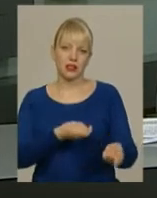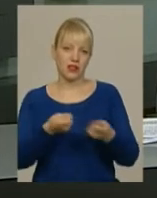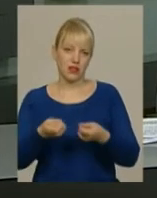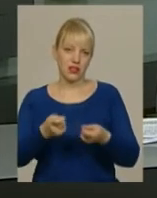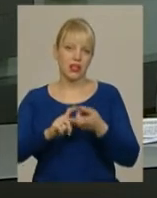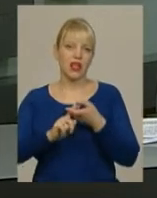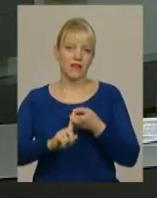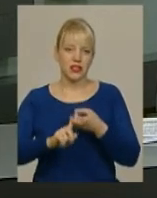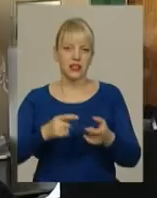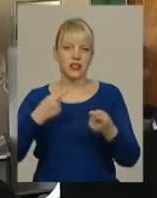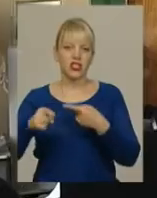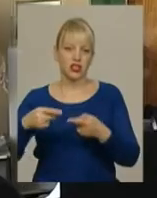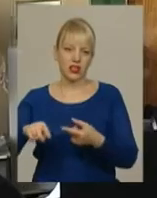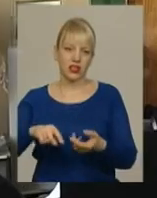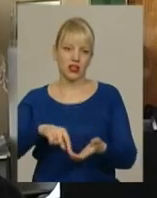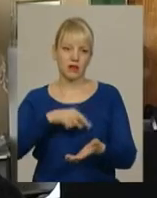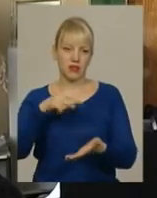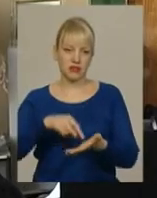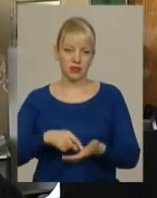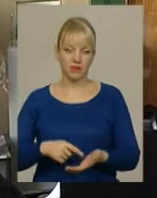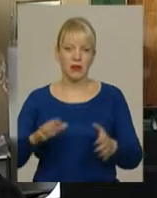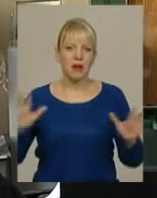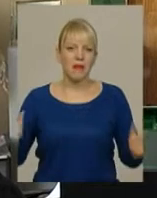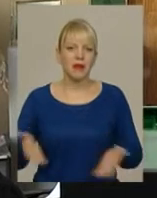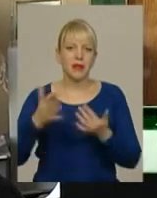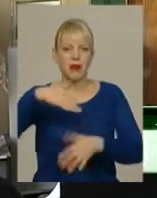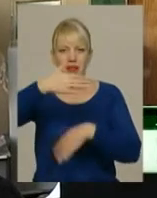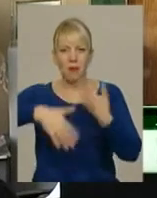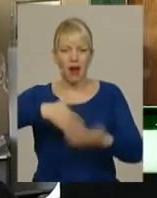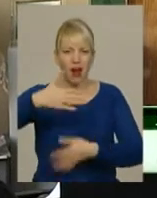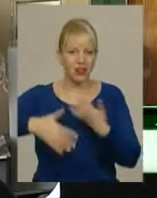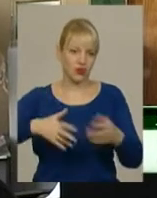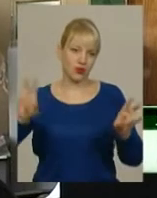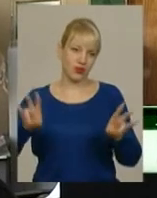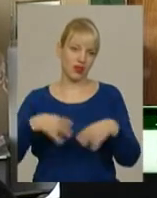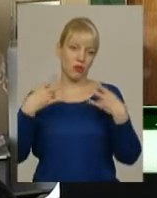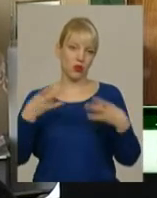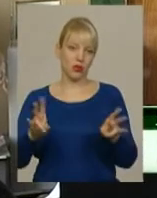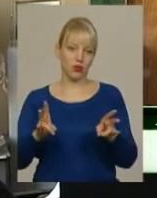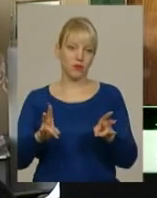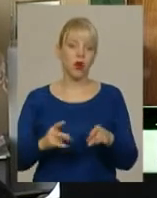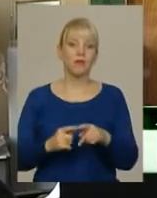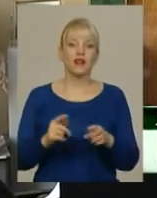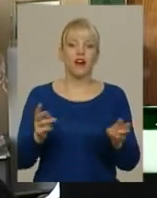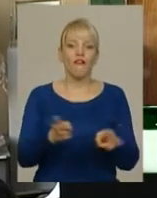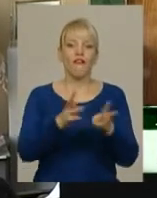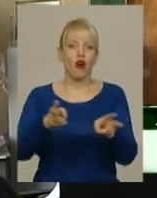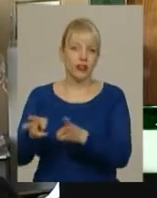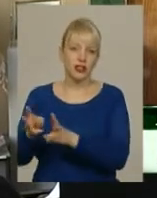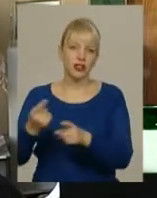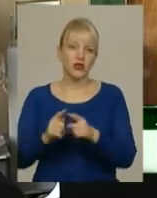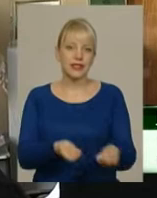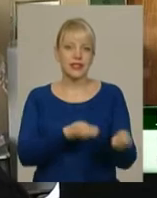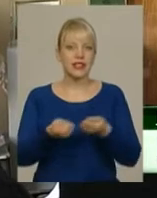областей. Піднімати зараз паніку не потрібно. В вогнищах оцих завезених